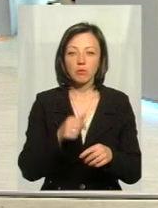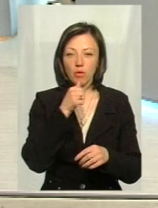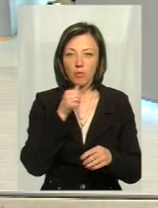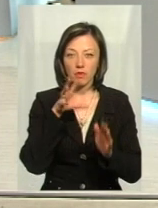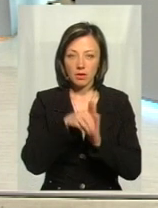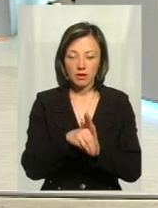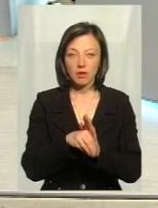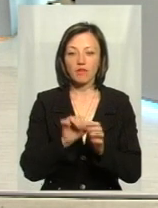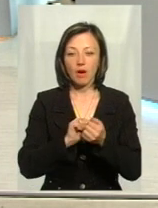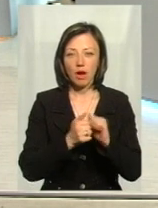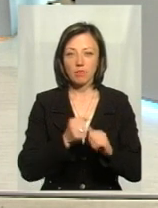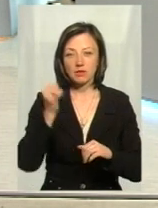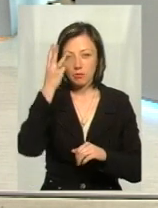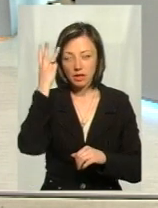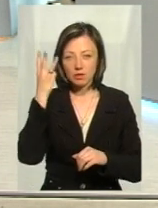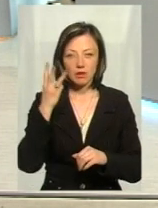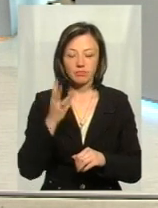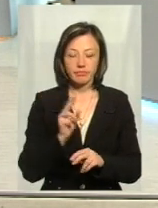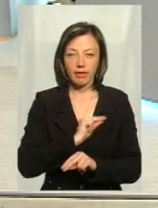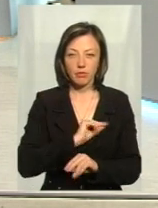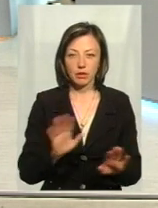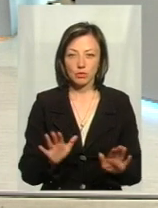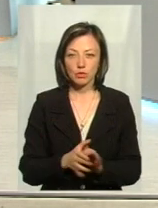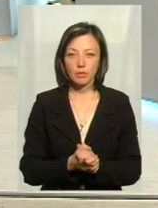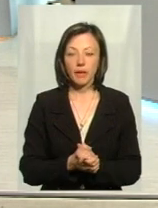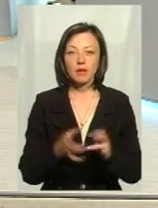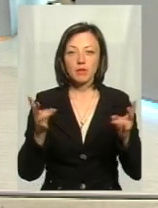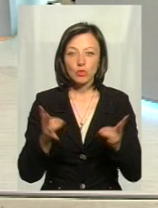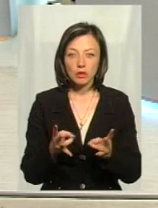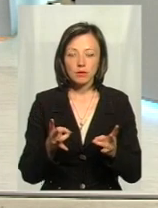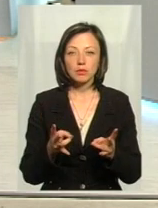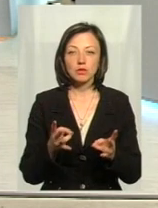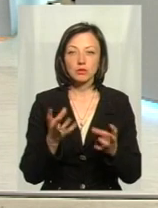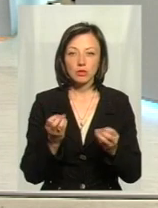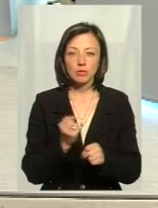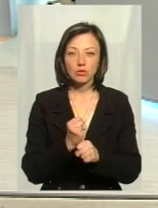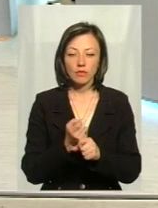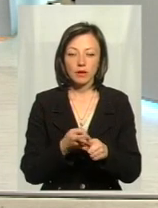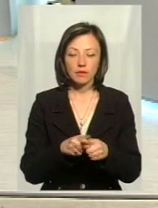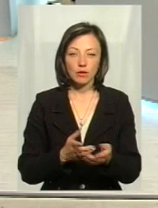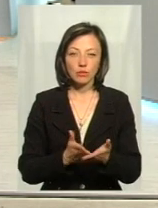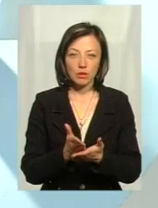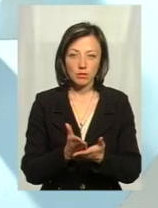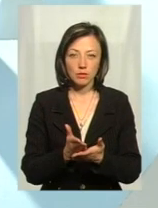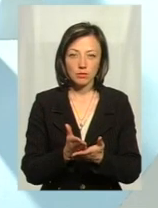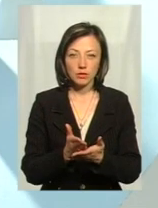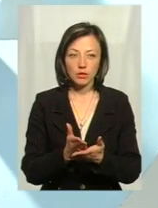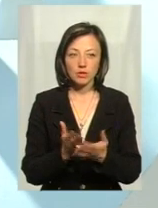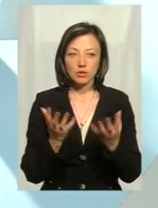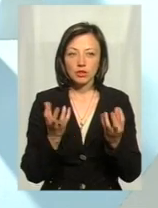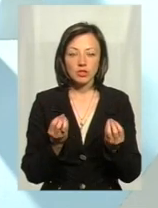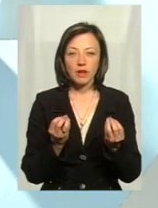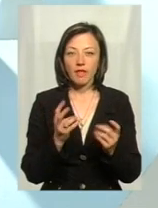ми запроваджували, і в Хмельницьку вона недієва. Потрібно щоденно працювати в даному напрямку. Ну, ще